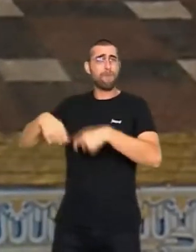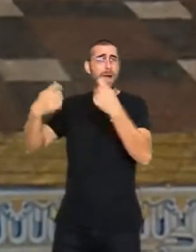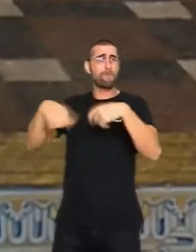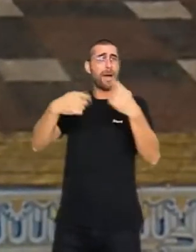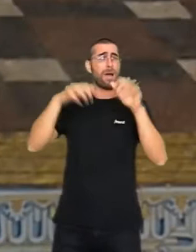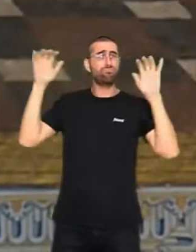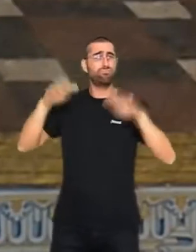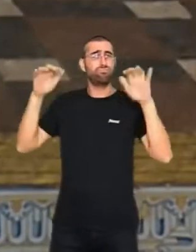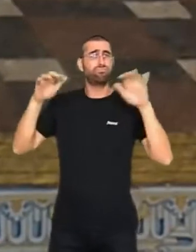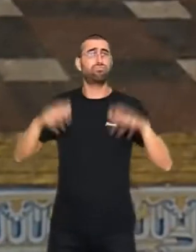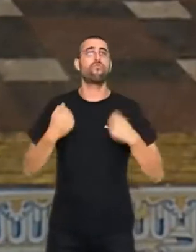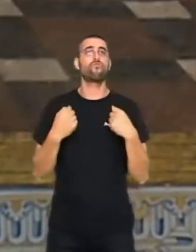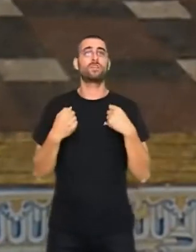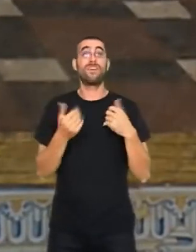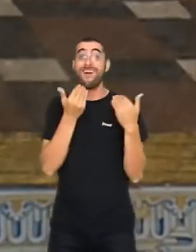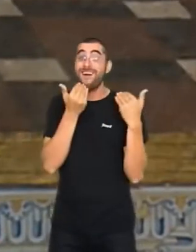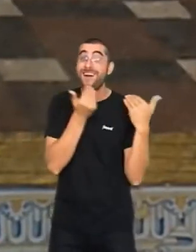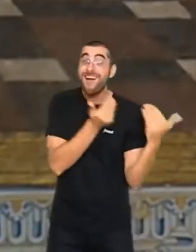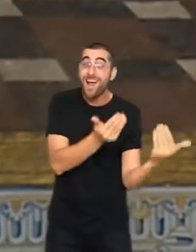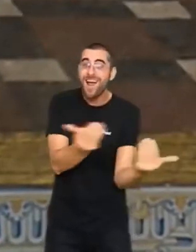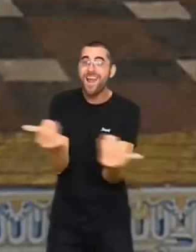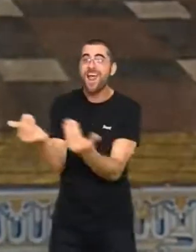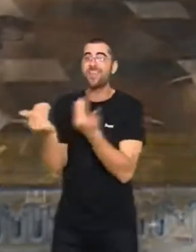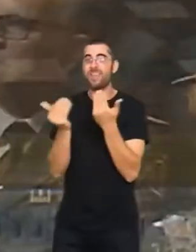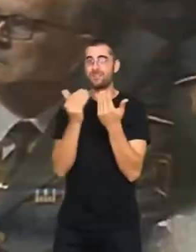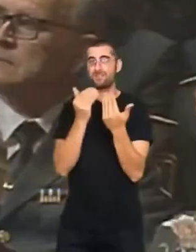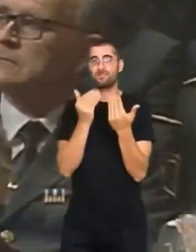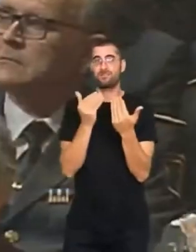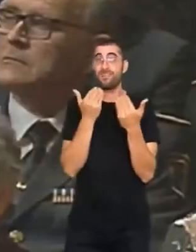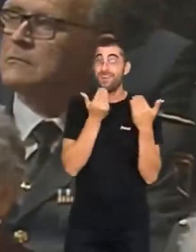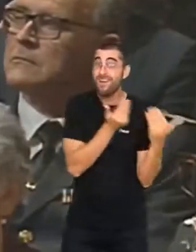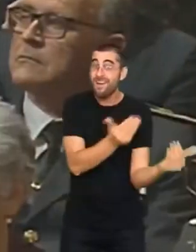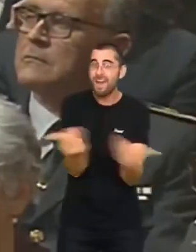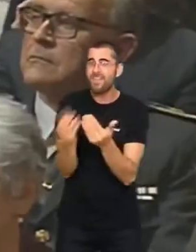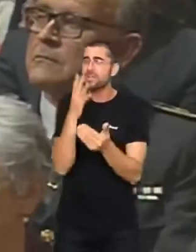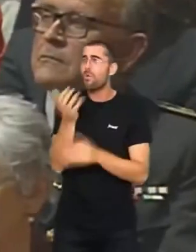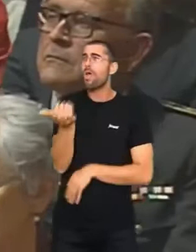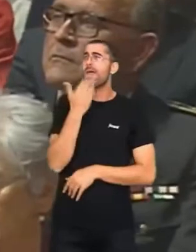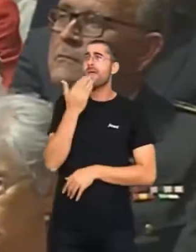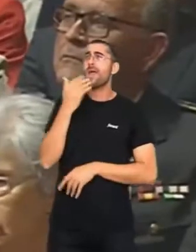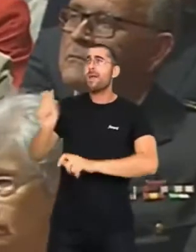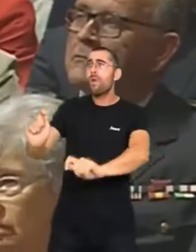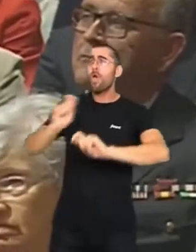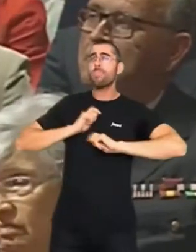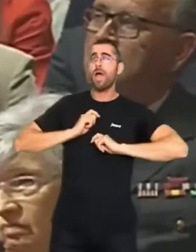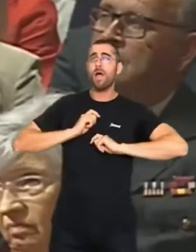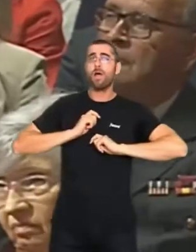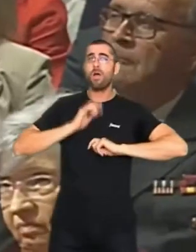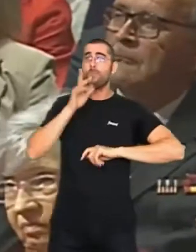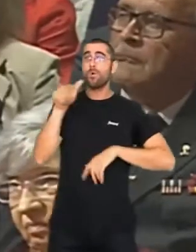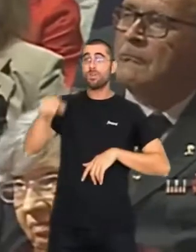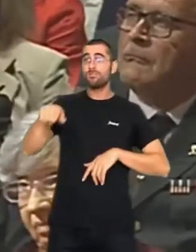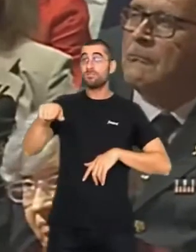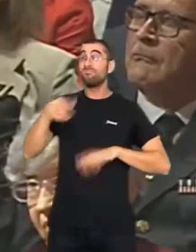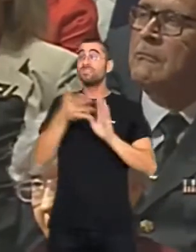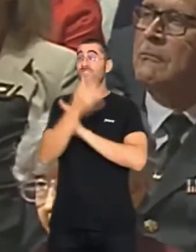'Havana. Gràcies a tots vosaltres, premiats i premiades, per l'exemple que heu donat perquè sou allò